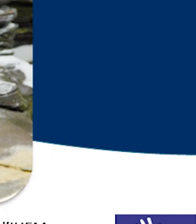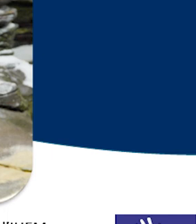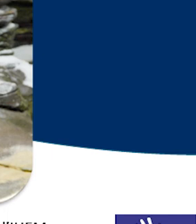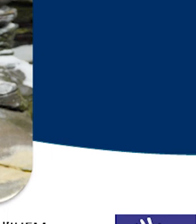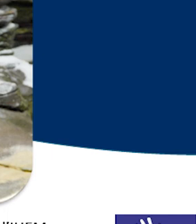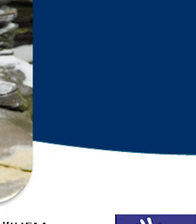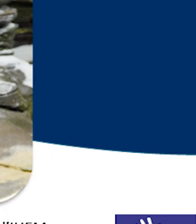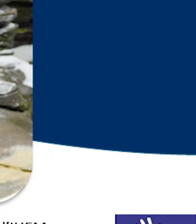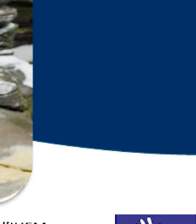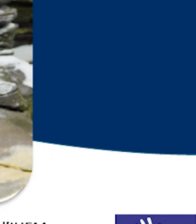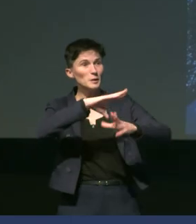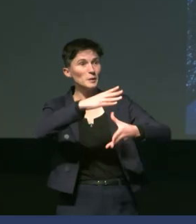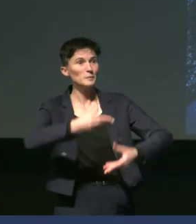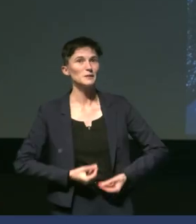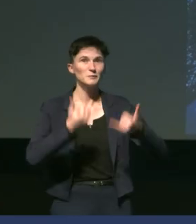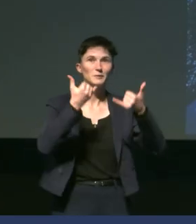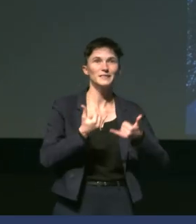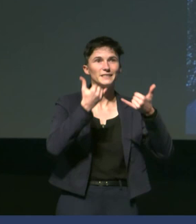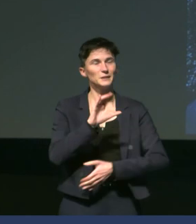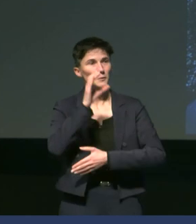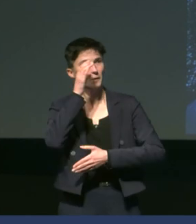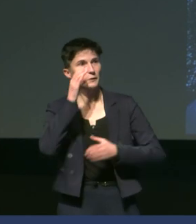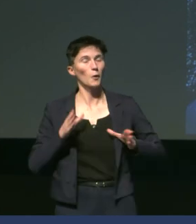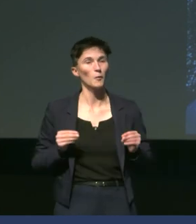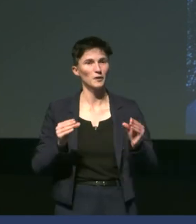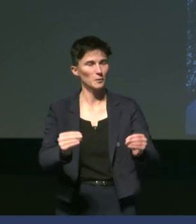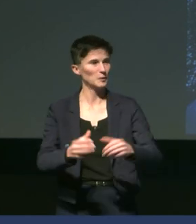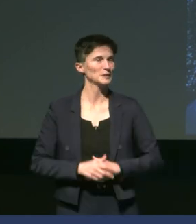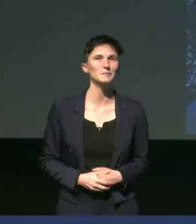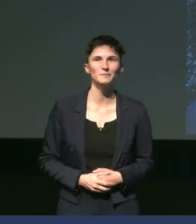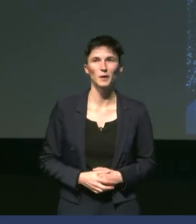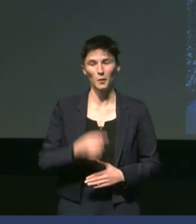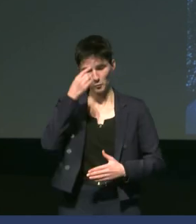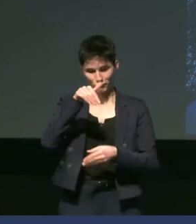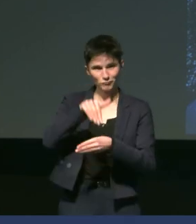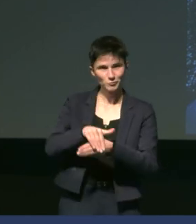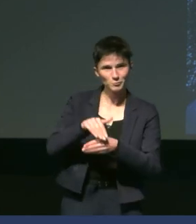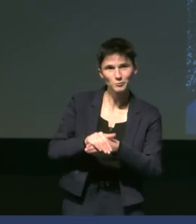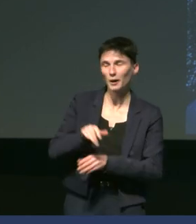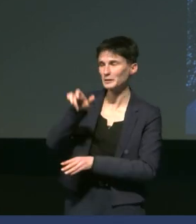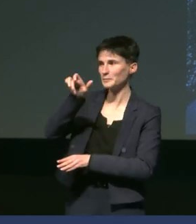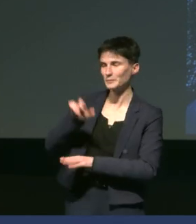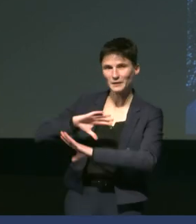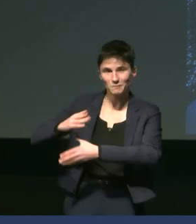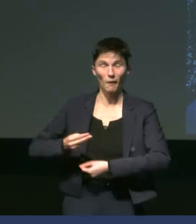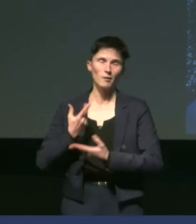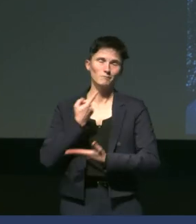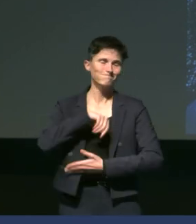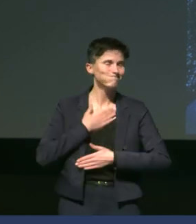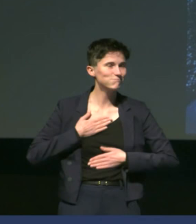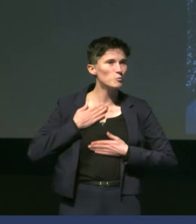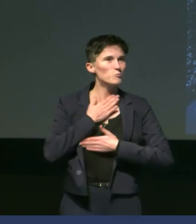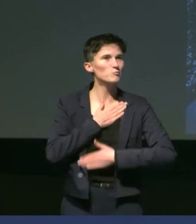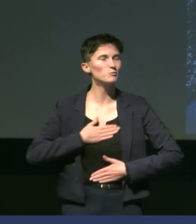bonsoir bienvenue dans l'auditorium d'Océanopolis pour cette soirée donc où nous accueillons nous avons l'immense plaisir d